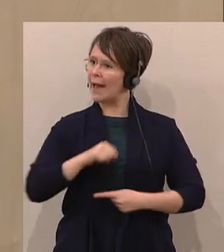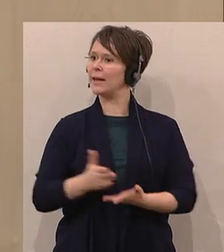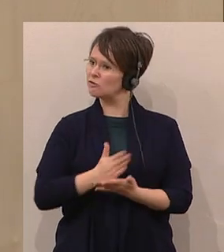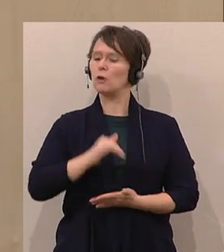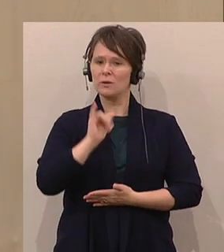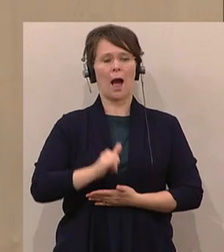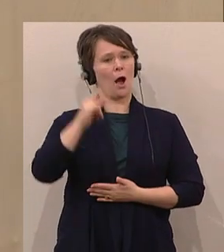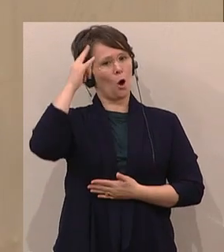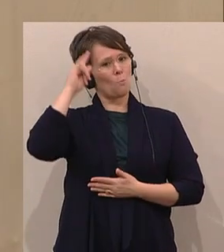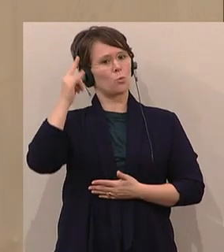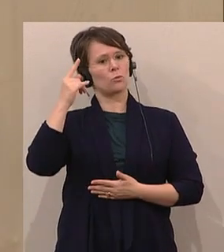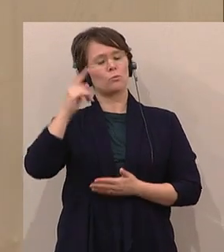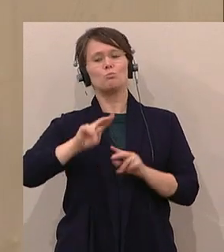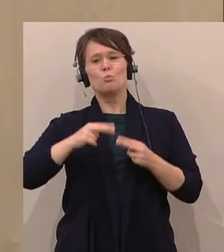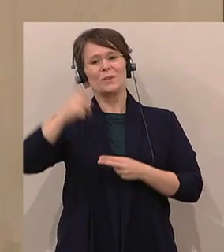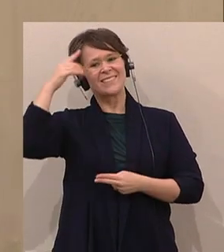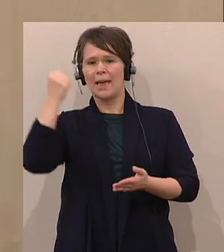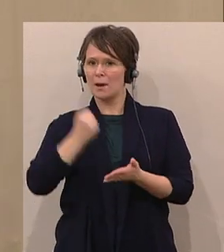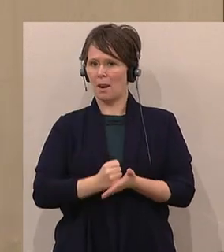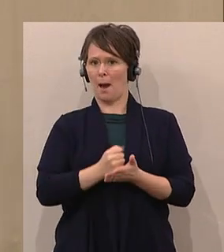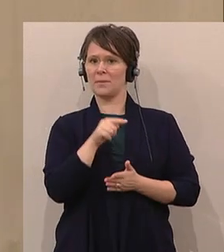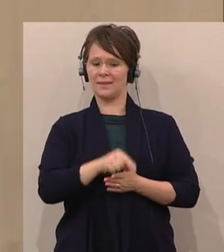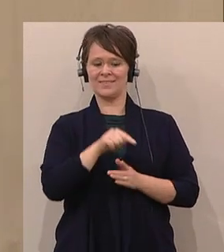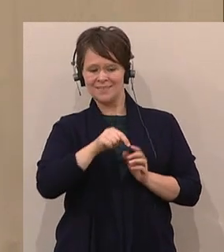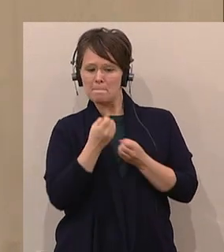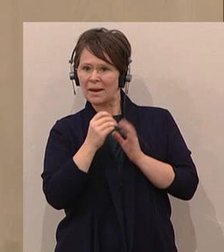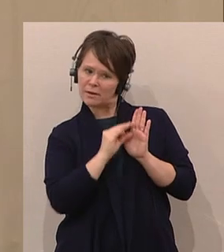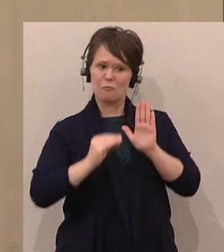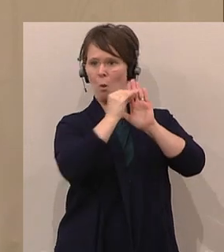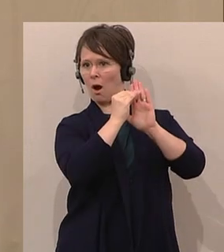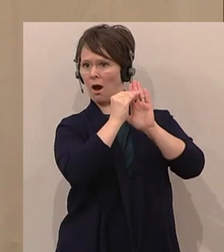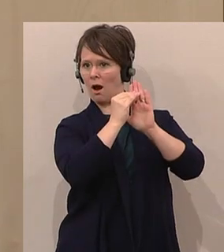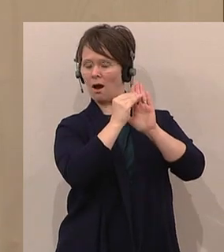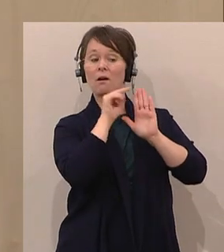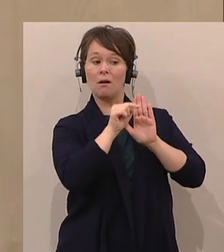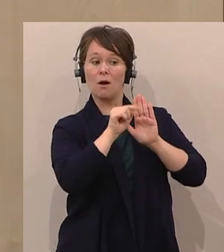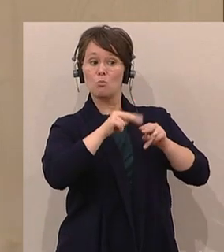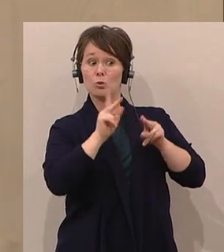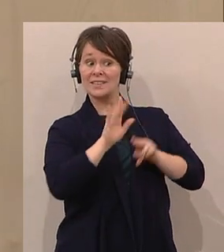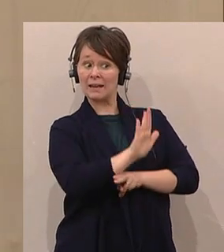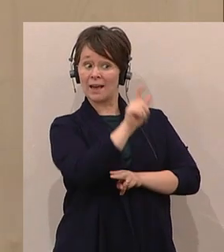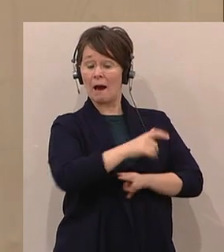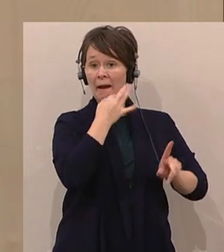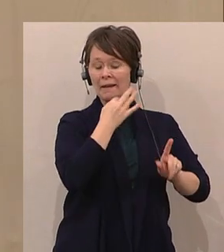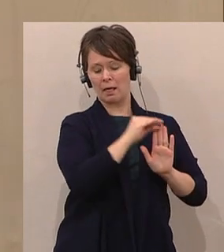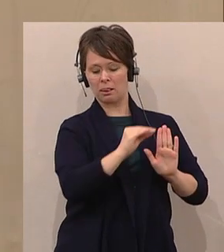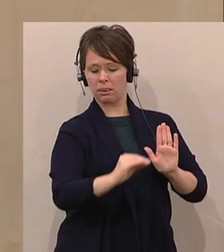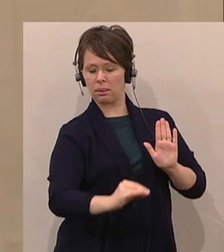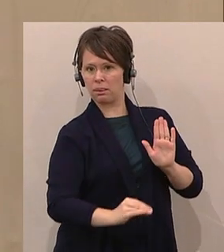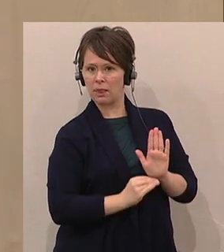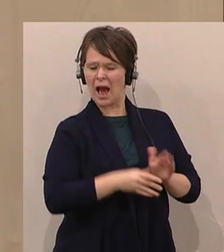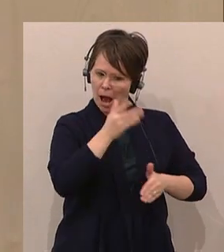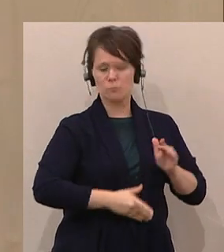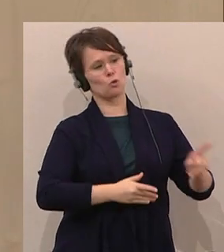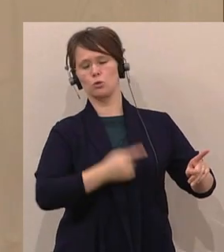die Erklärung, die Wahlkampfrede des Bundeskanzlers dorthin setzen, wo sie hingehört, nämlich ans